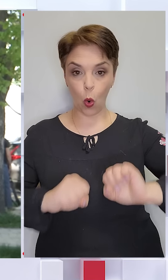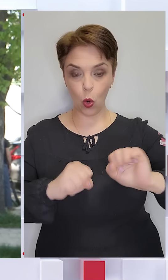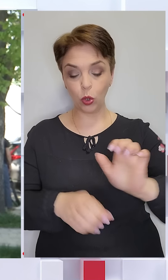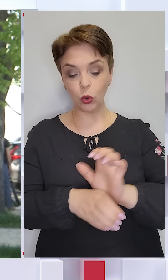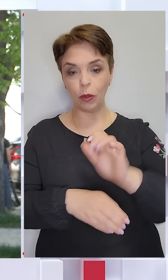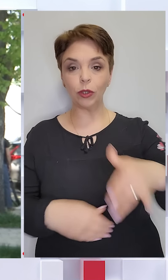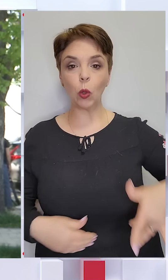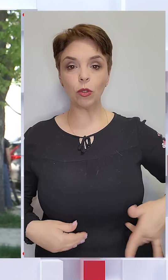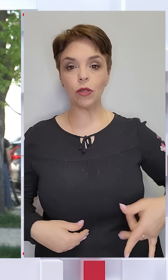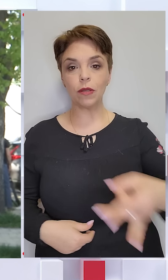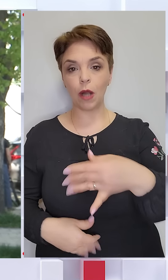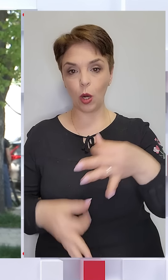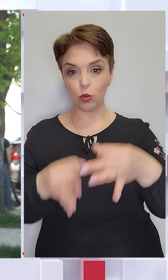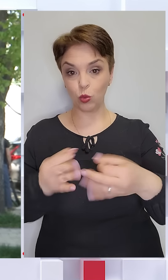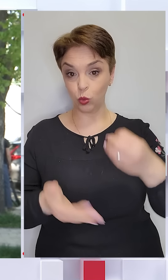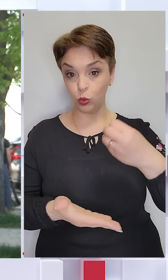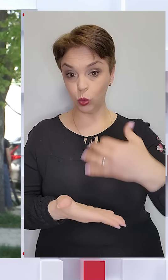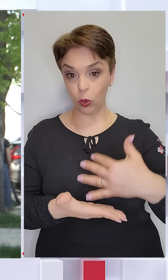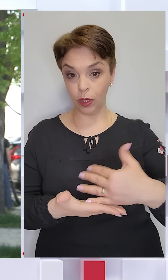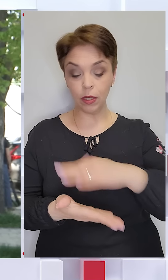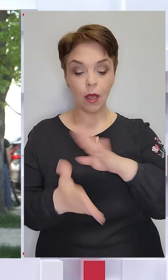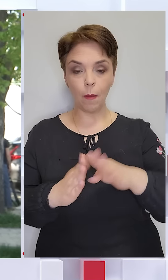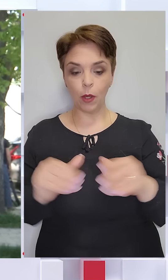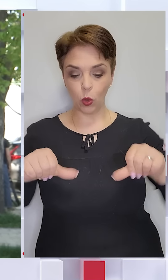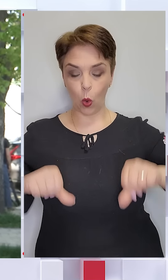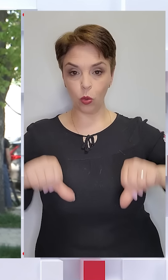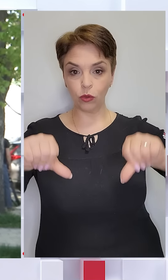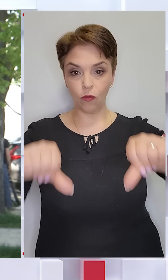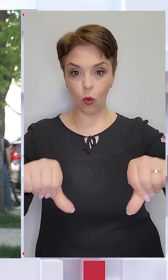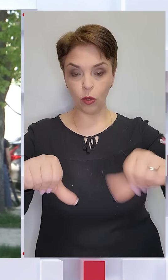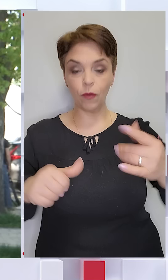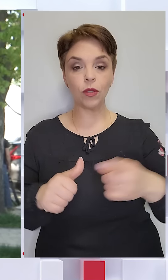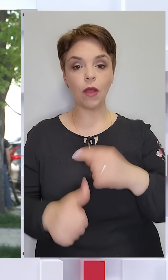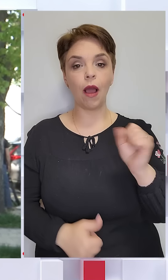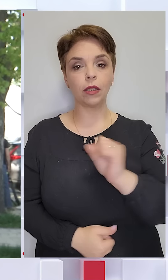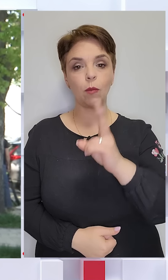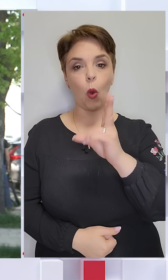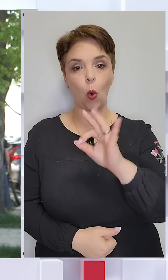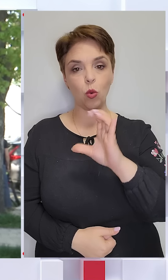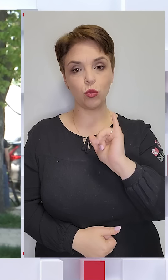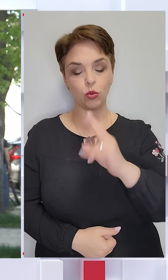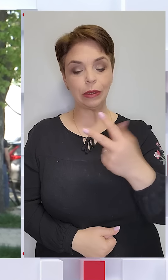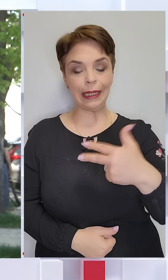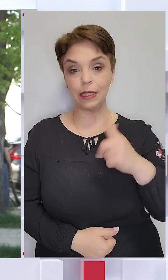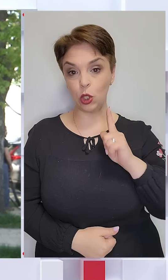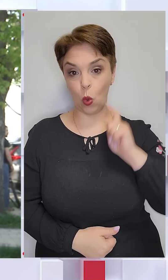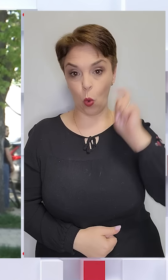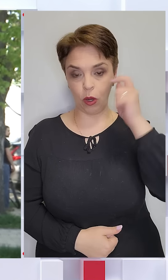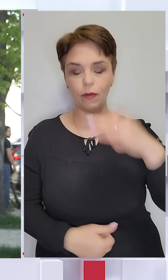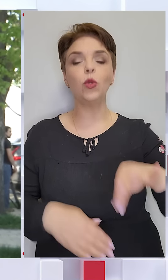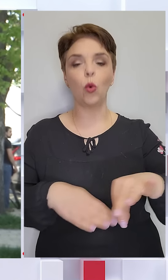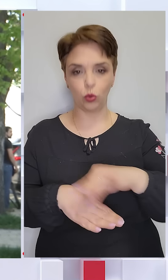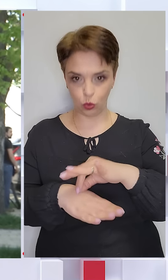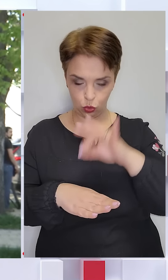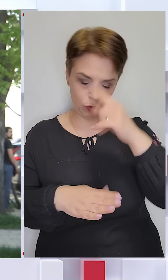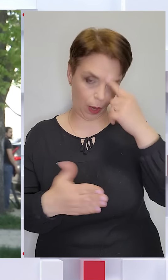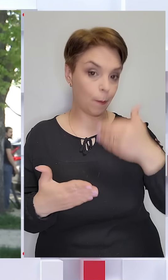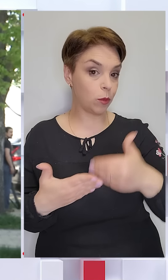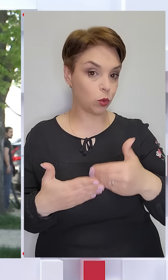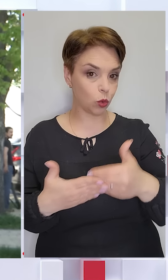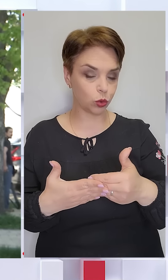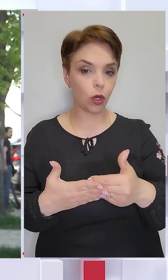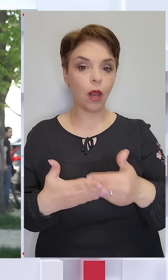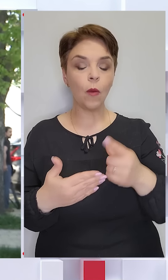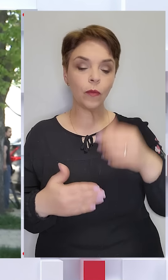доправляють до Печерського райсуду столиці під конвоєм. Його звуть Артем Косов, йому 30 років, він одружений. Чоловіка підозрюють